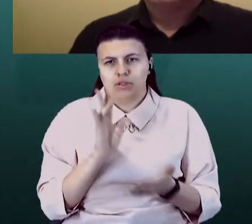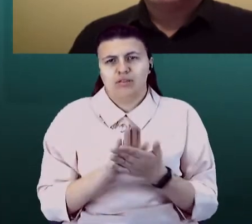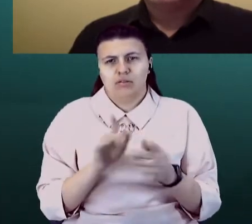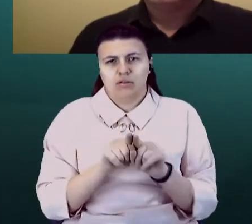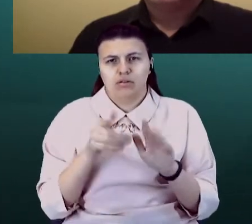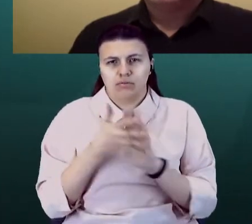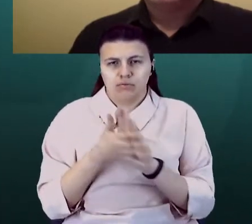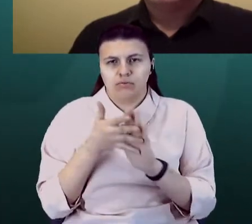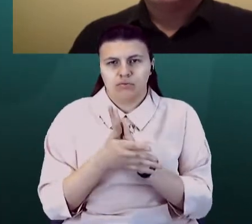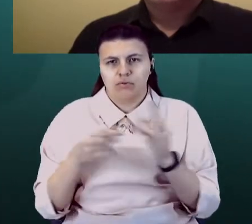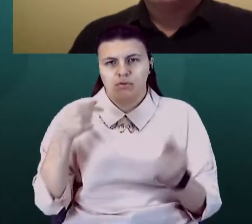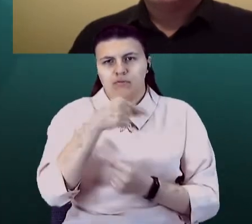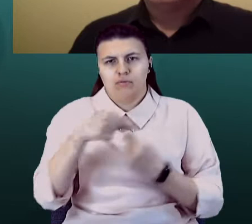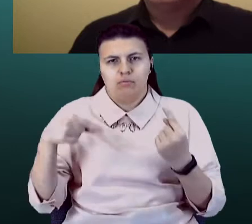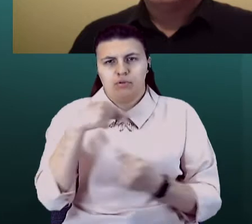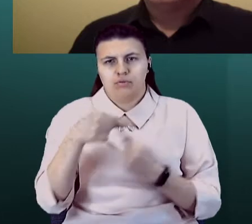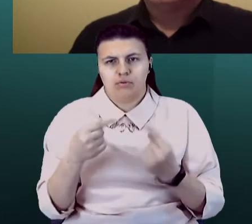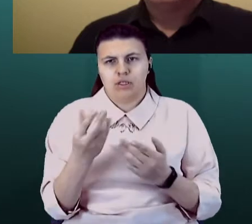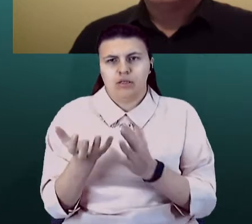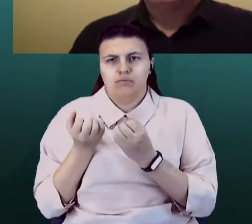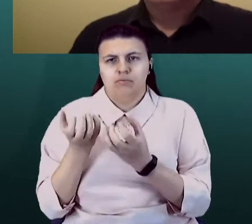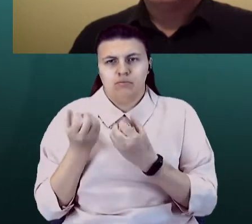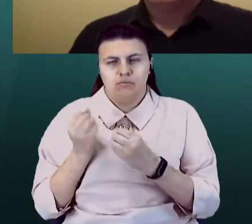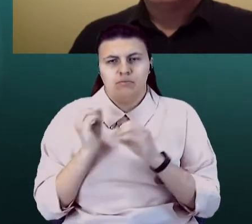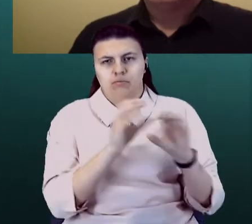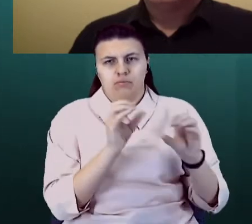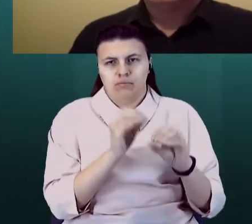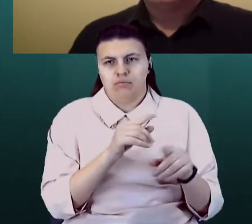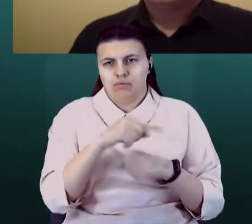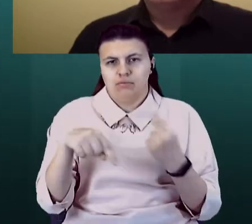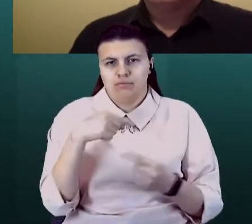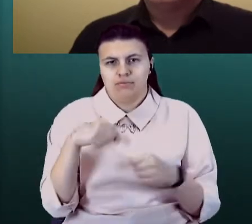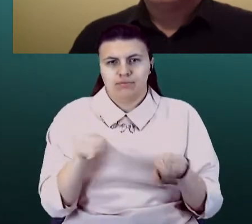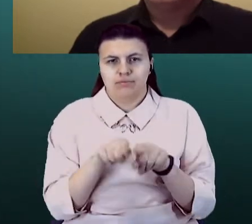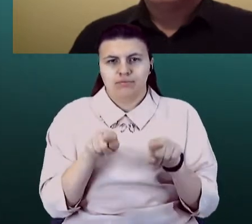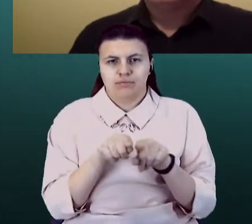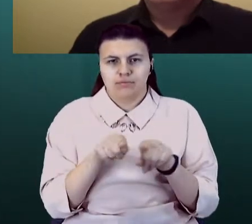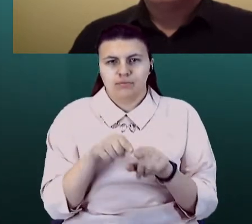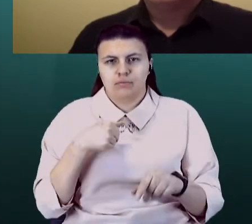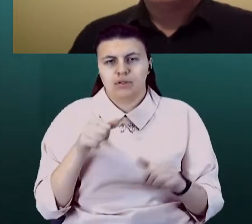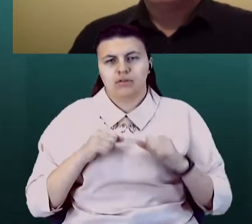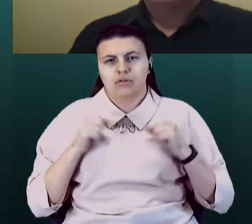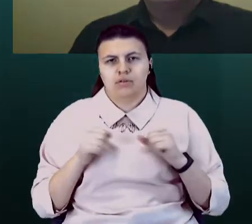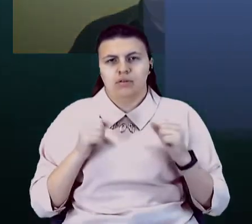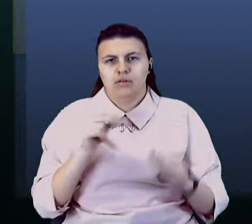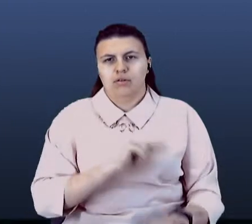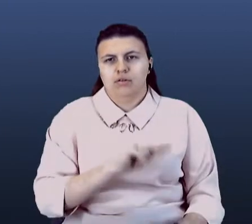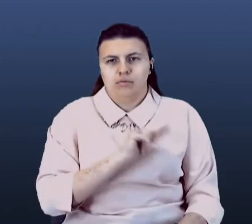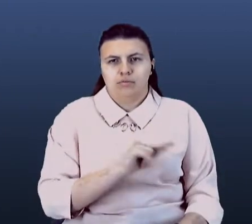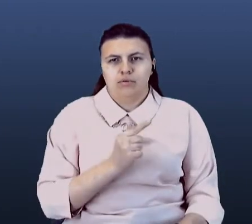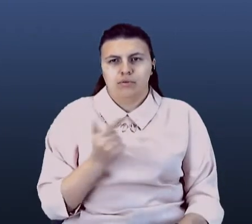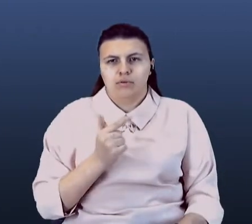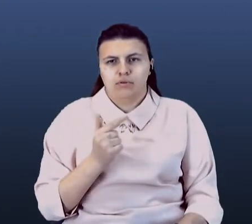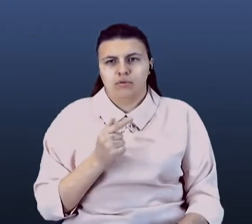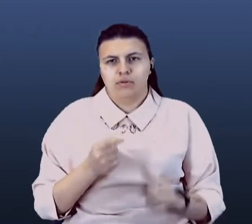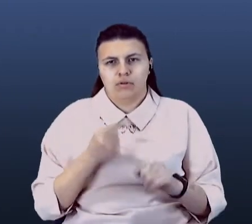обороті. Весенні карантини входили без дінників. ми працювалися роботи де-то там удалено, з якими-то